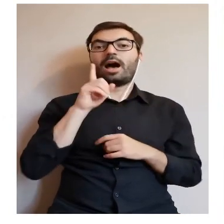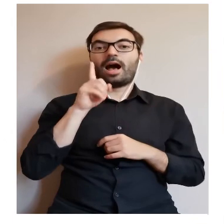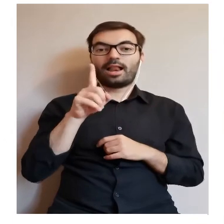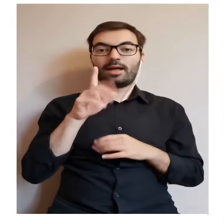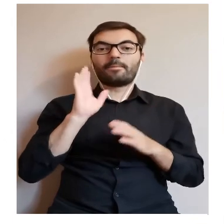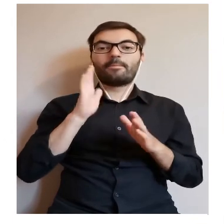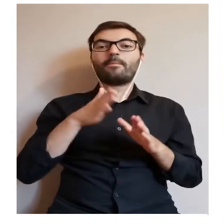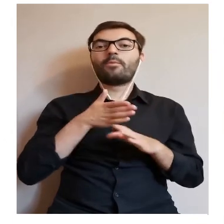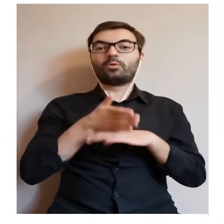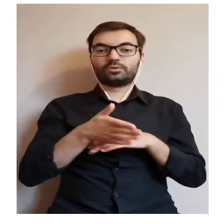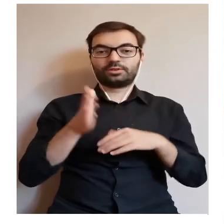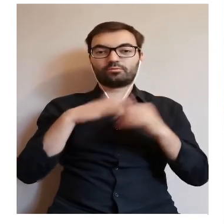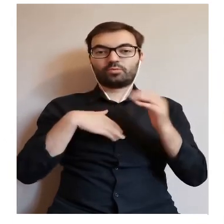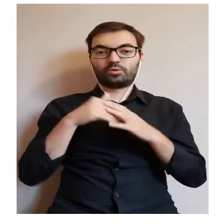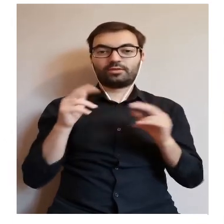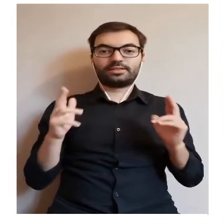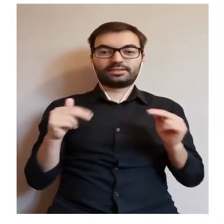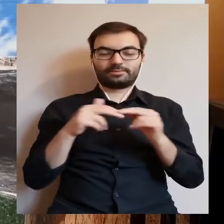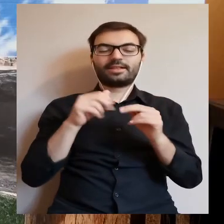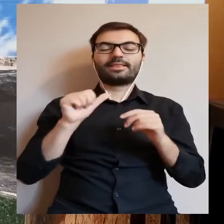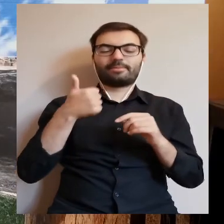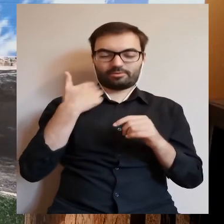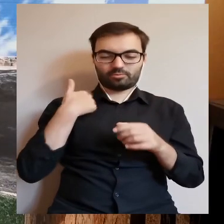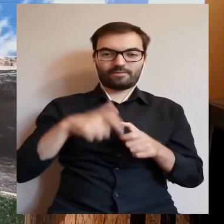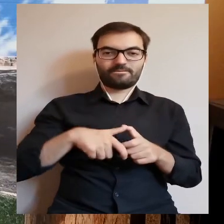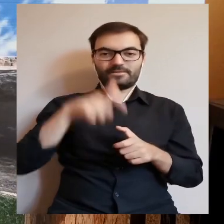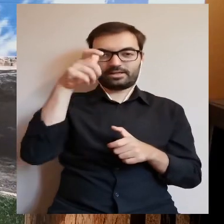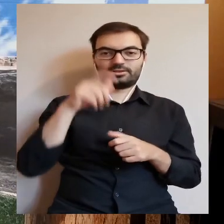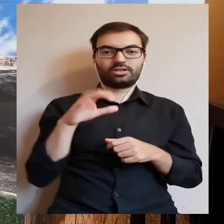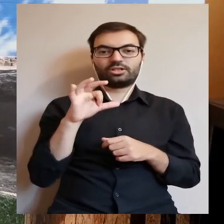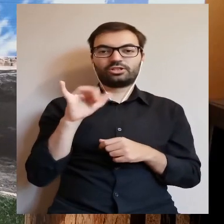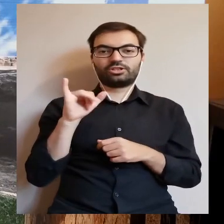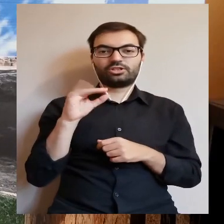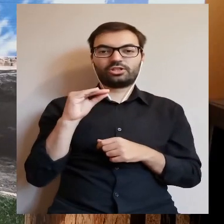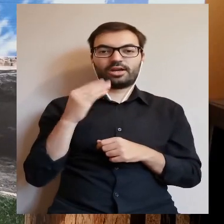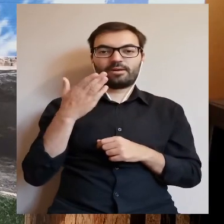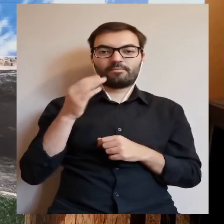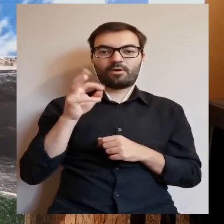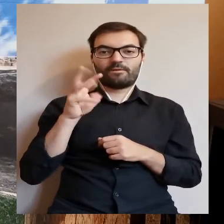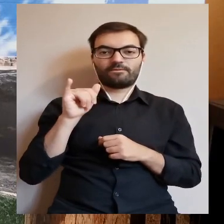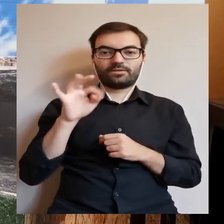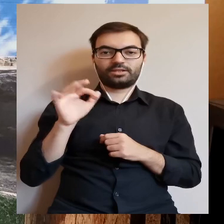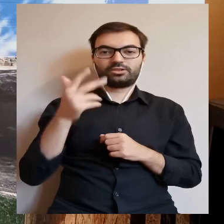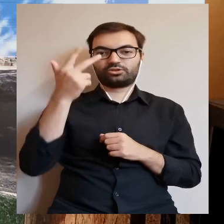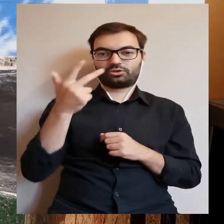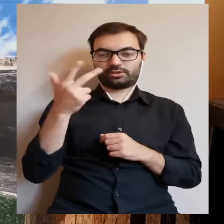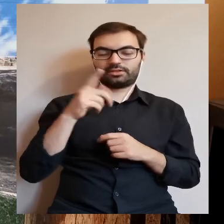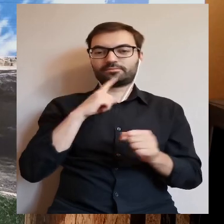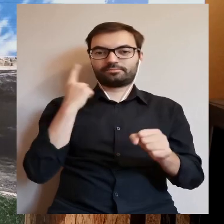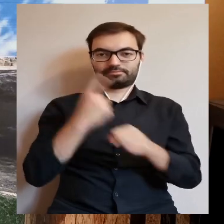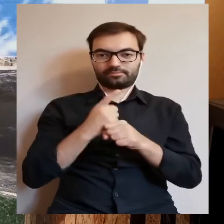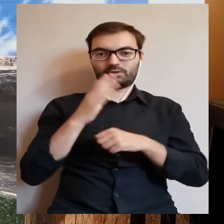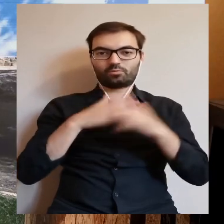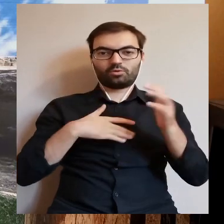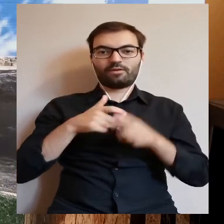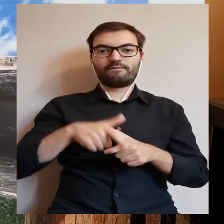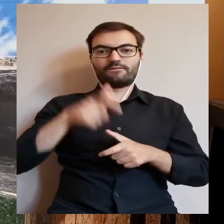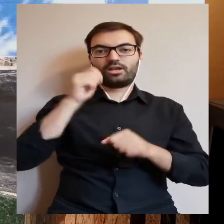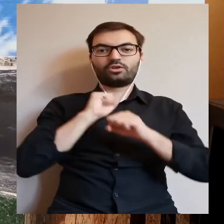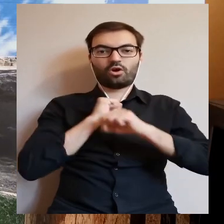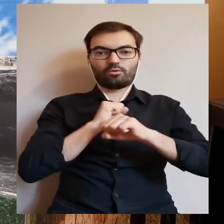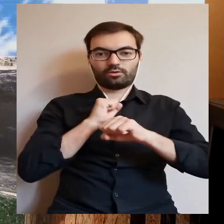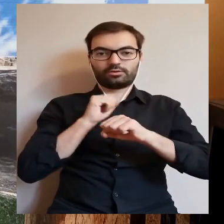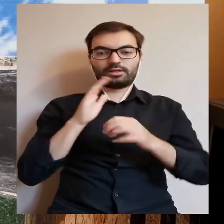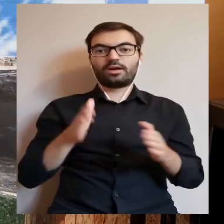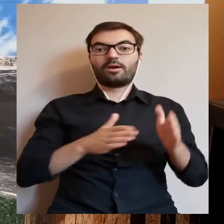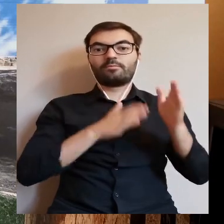potem powstał zamek. Na początku wieża, jak wspominałam, Siemowit III najprawdopodobniej zarządził, żeby tę wieżę obronną wybudowano,